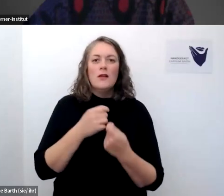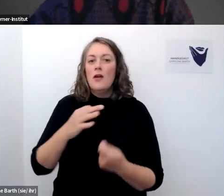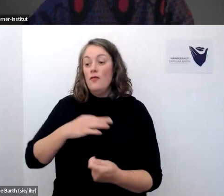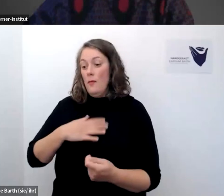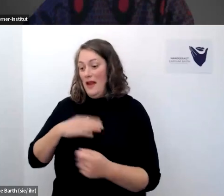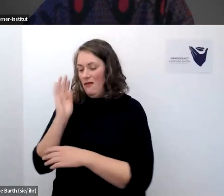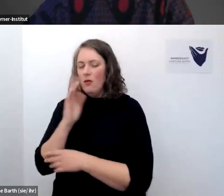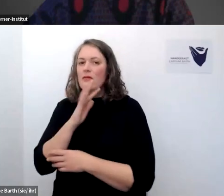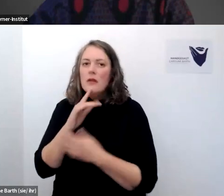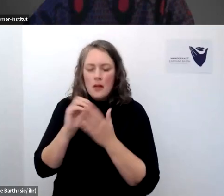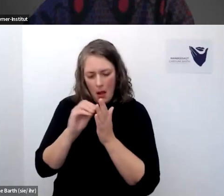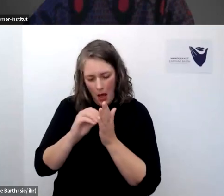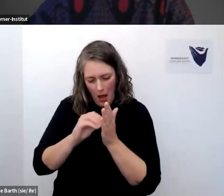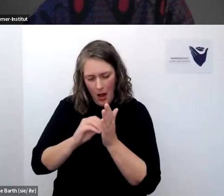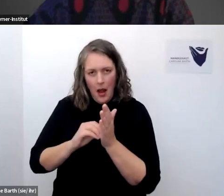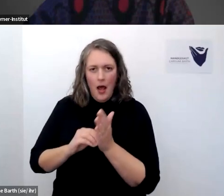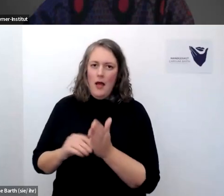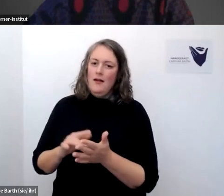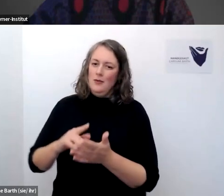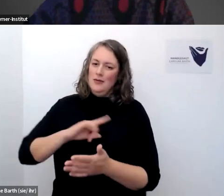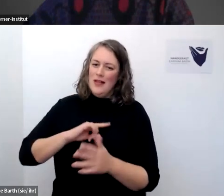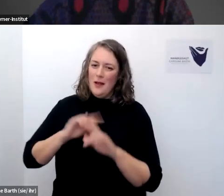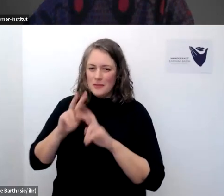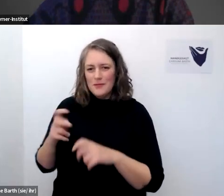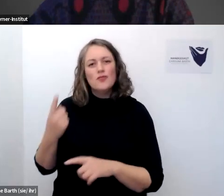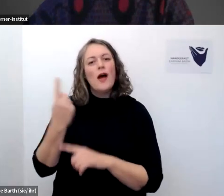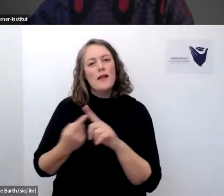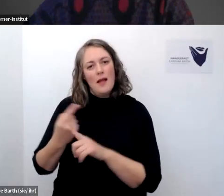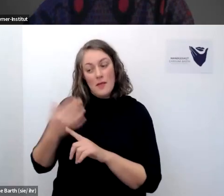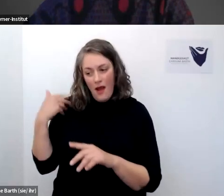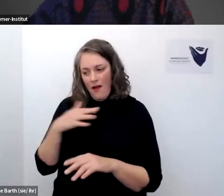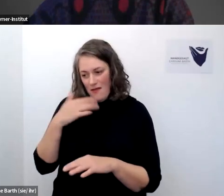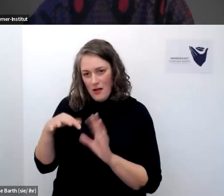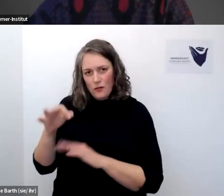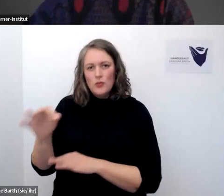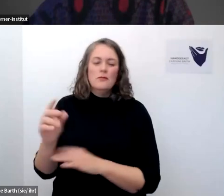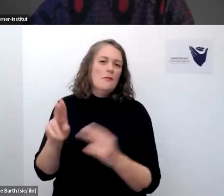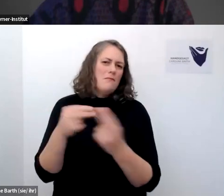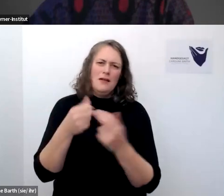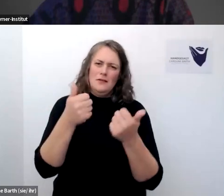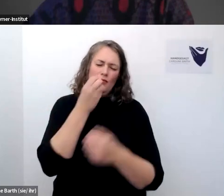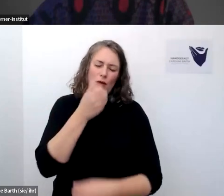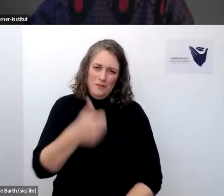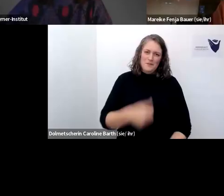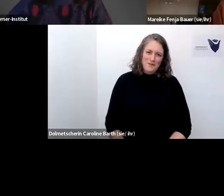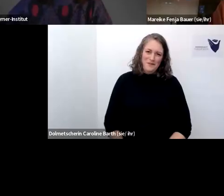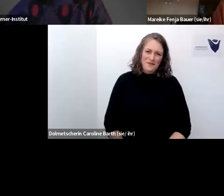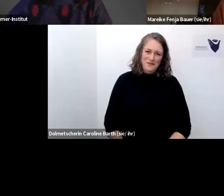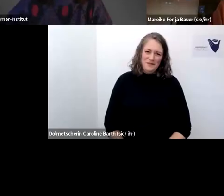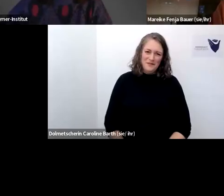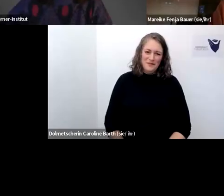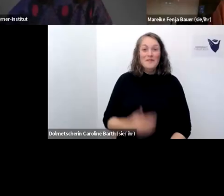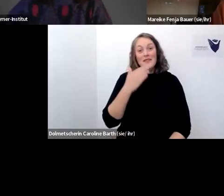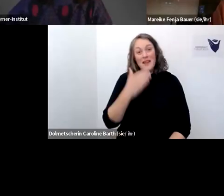weil das wirklich zu dem passt was ich da jetzt schon gefunden habe an ergebnissen ja